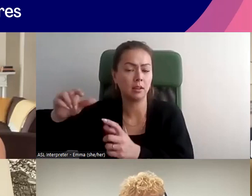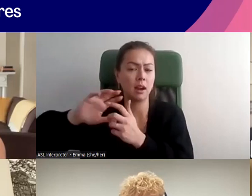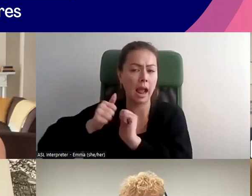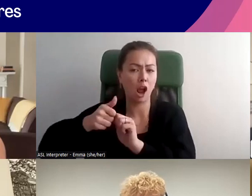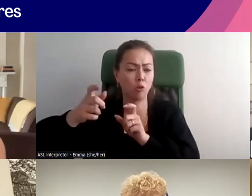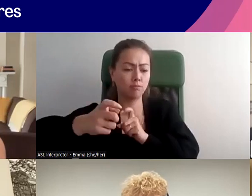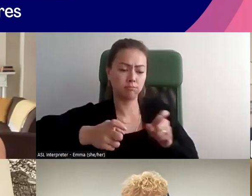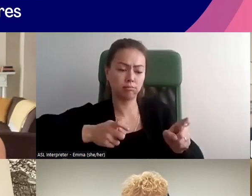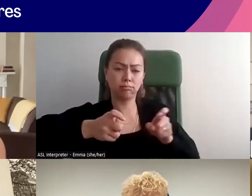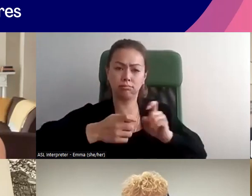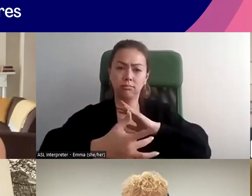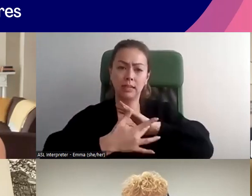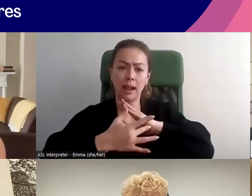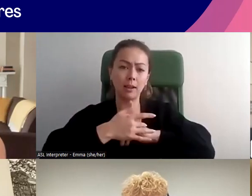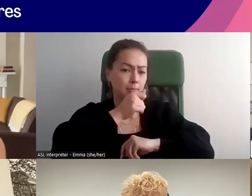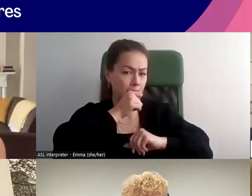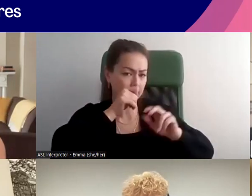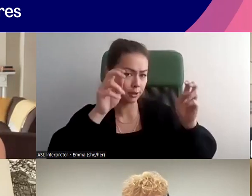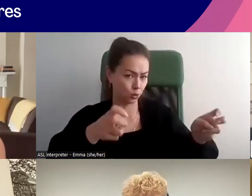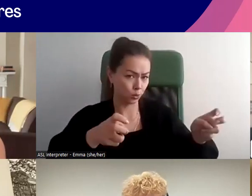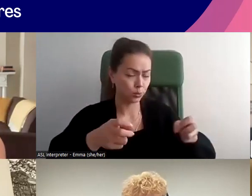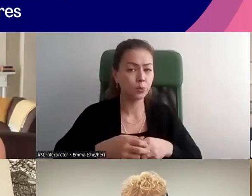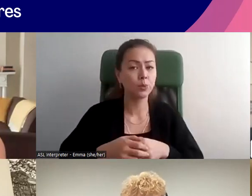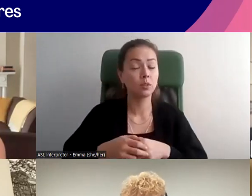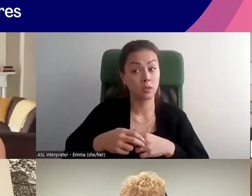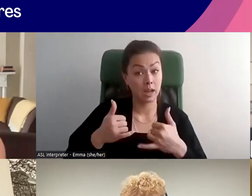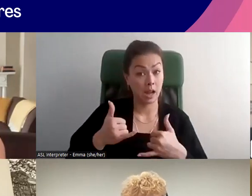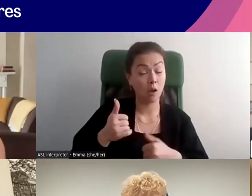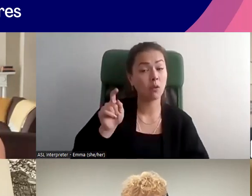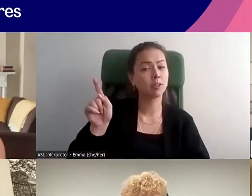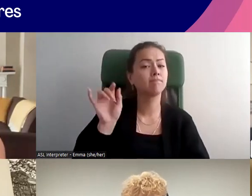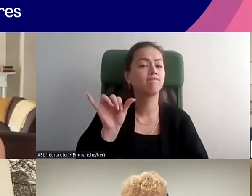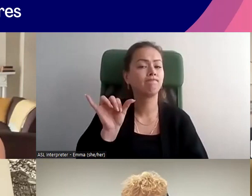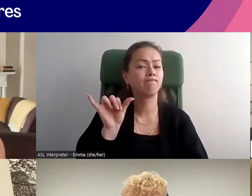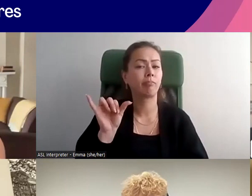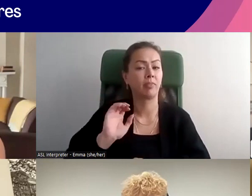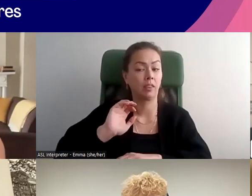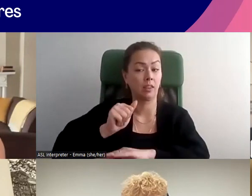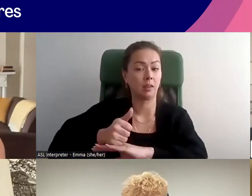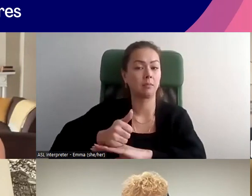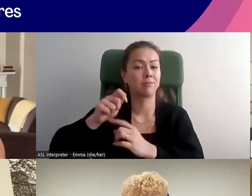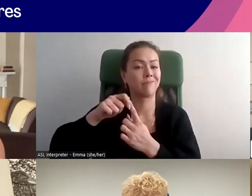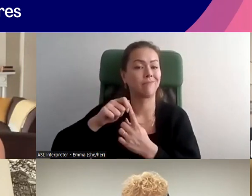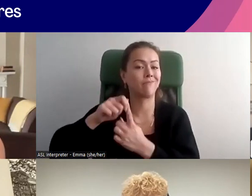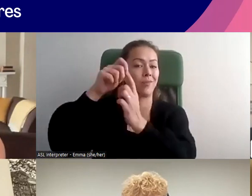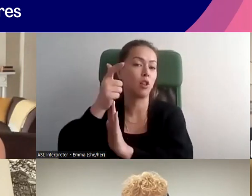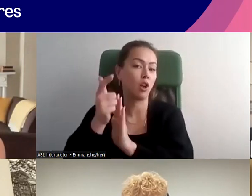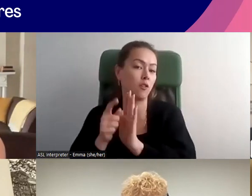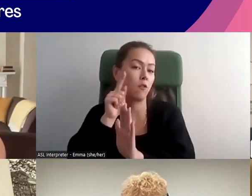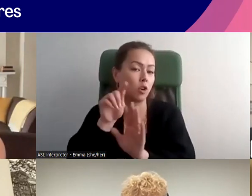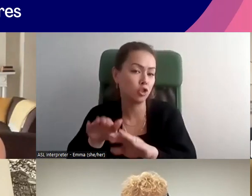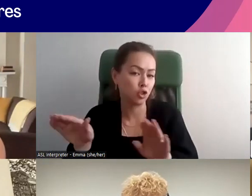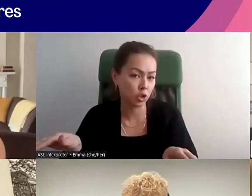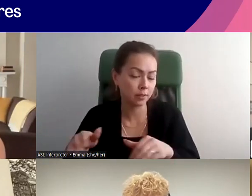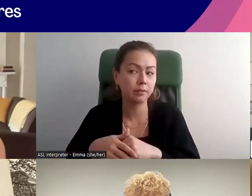fait la réglementation des enjeux de vie privée et technologique, et nous commençons à voir qu'il y a des lois spéciales pour les enfants. Par